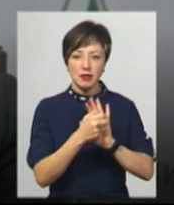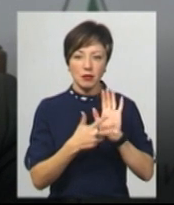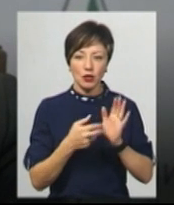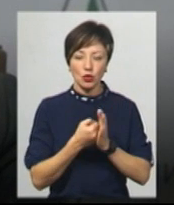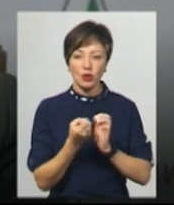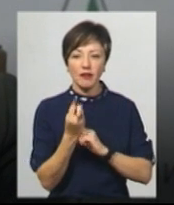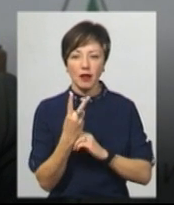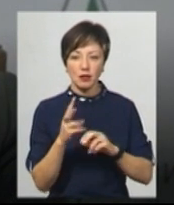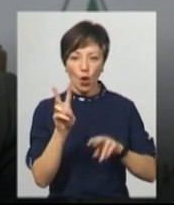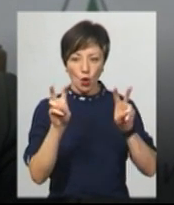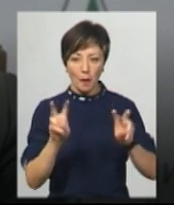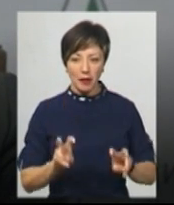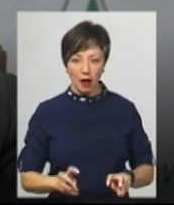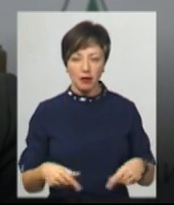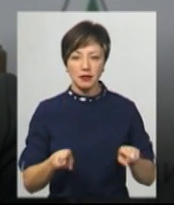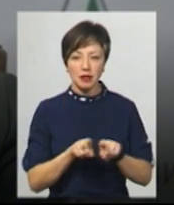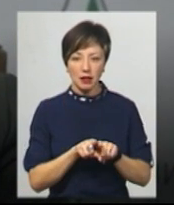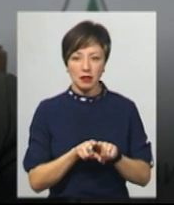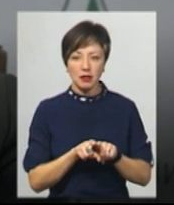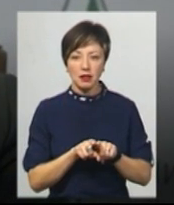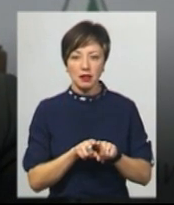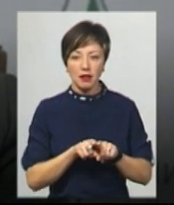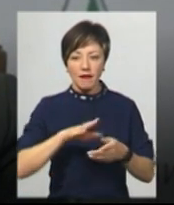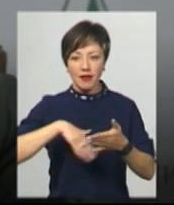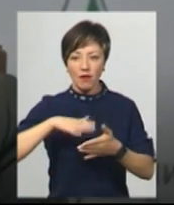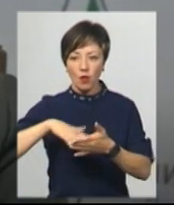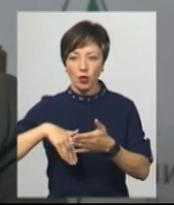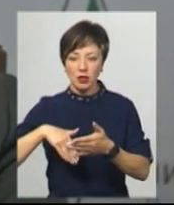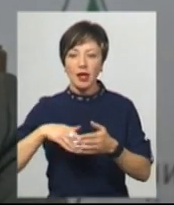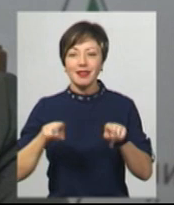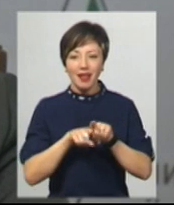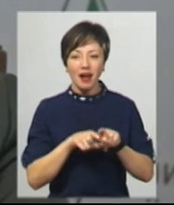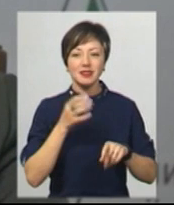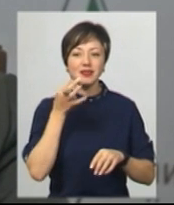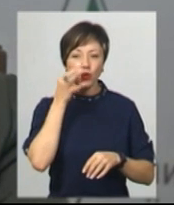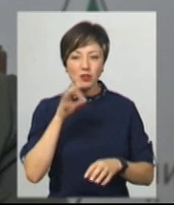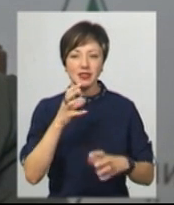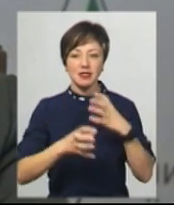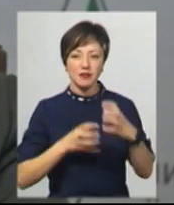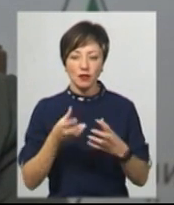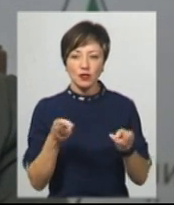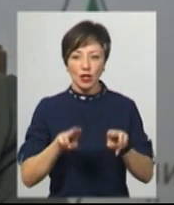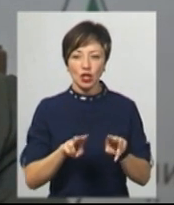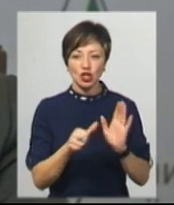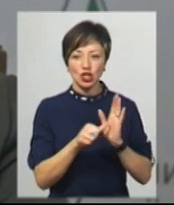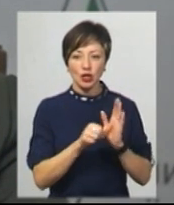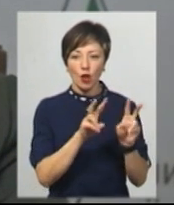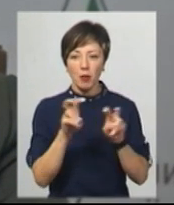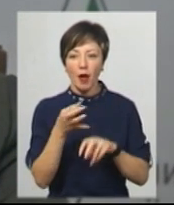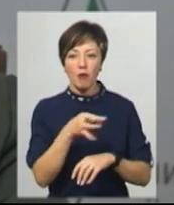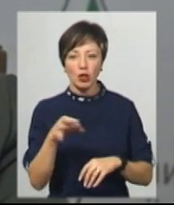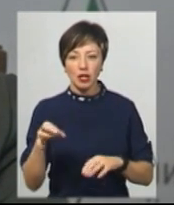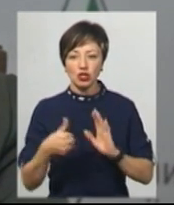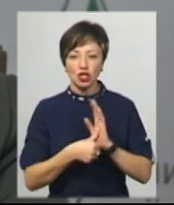12 номінаів, так він наблизиться з найбільш вживаної світової практики. Усього залишиться 6 номіналів монет і